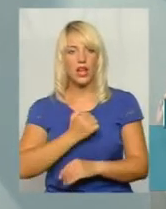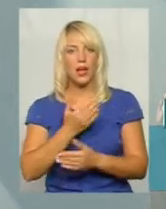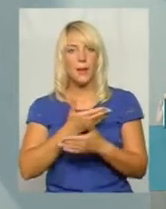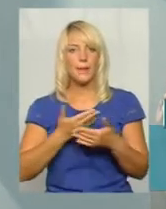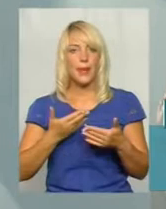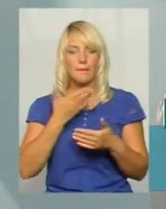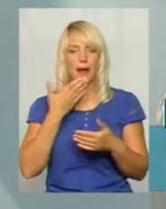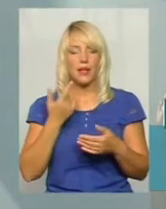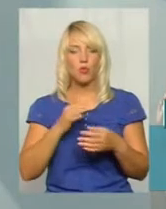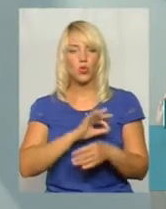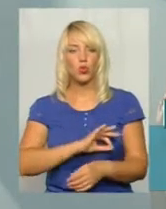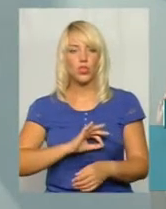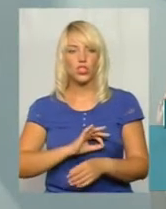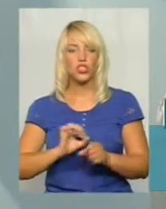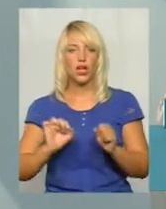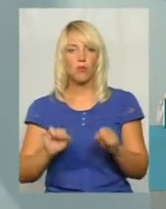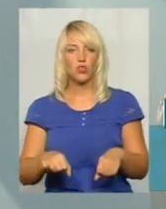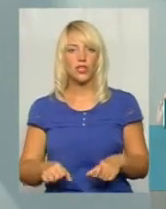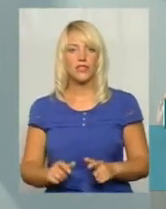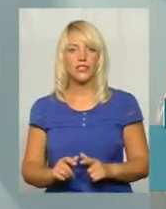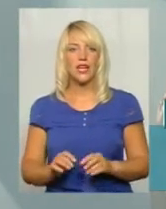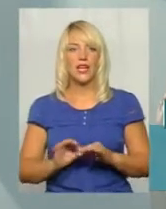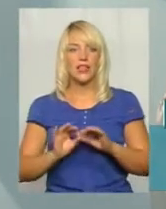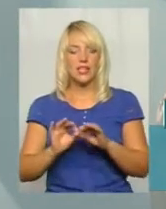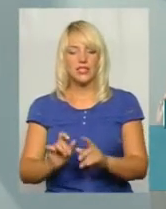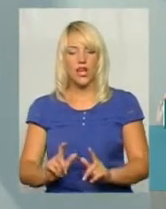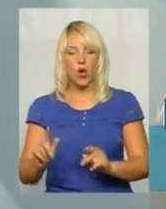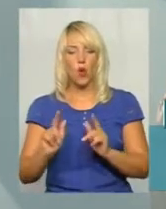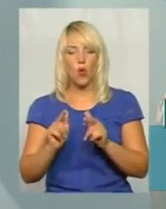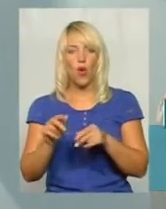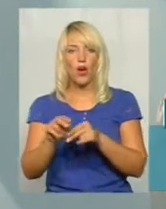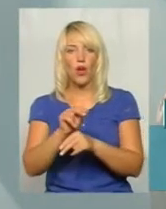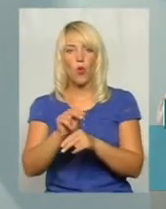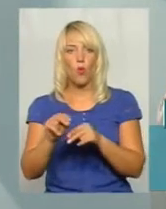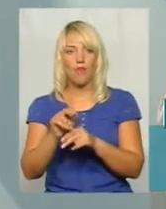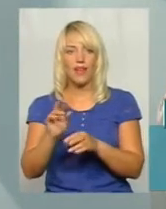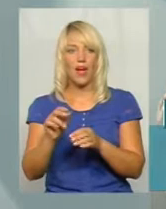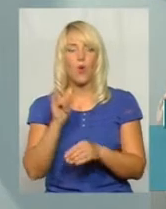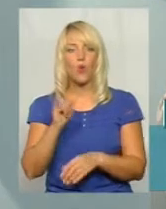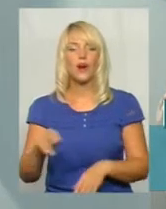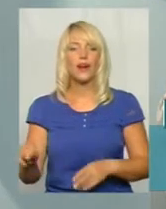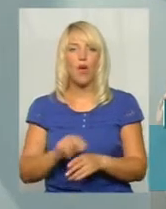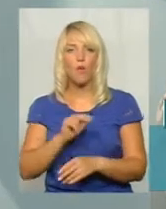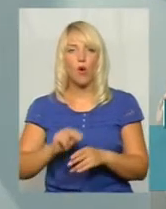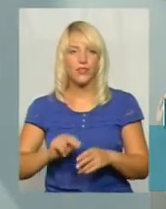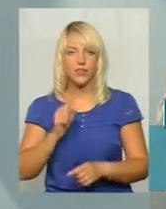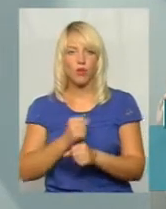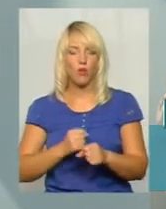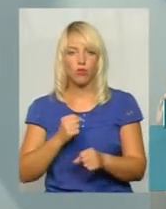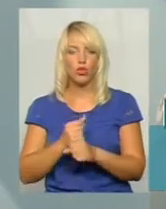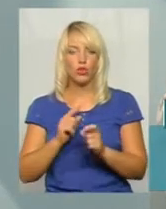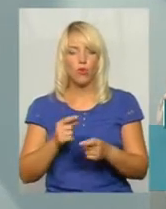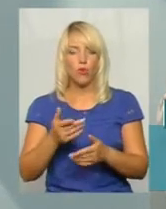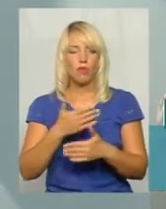маємо сьогодні юридичних можливостей внести в коригування ці ремонтні роботи. Тому нам прийшлося не